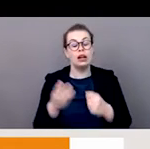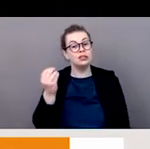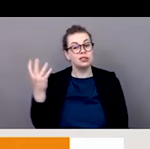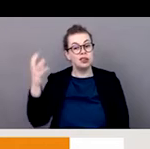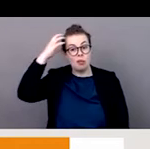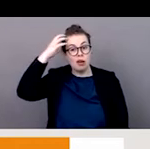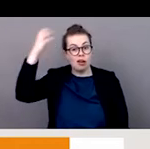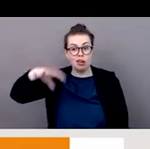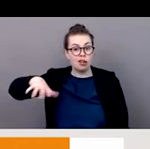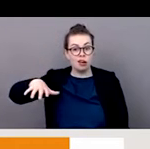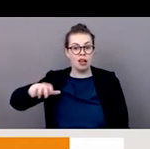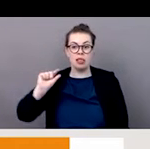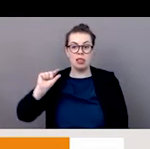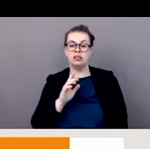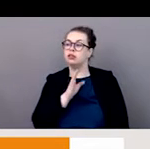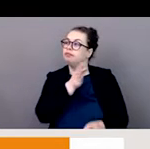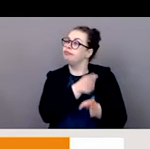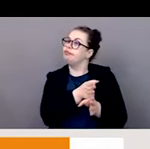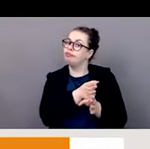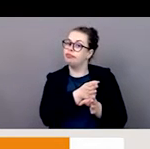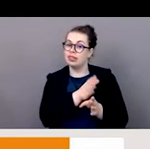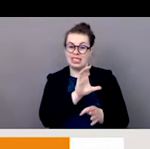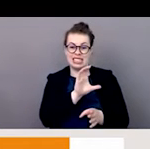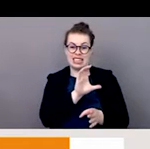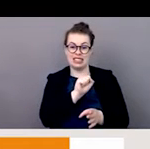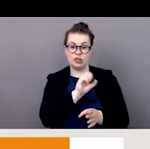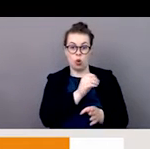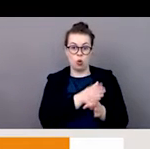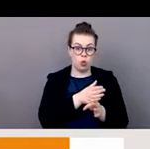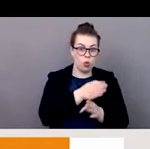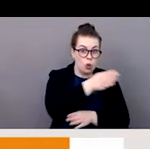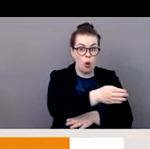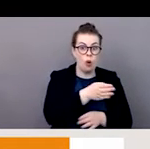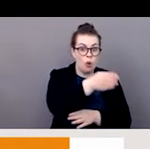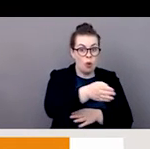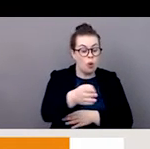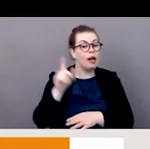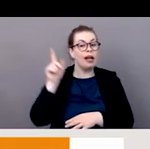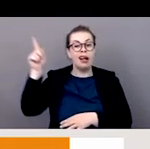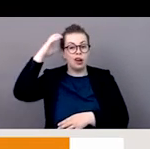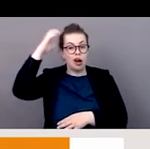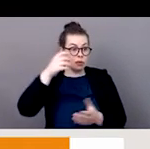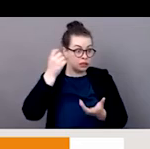et que tout ceci et leurs activités ont été arrêtées.